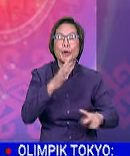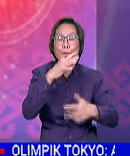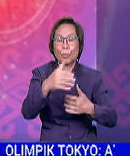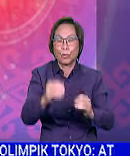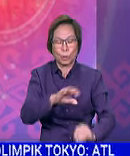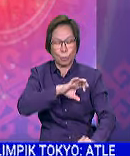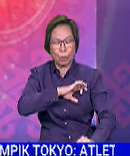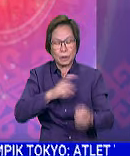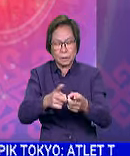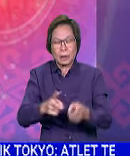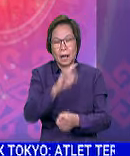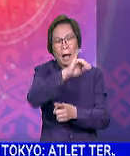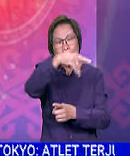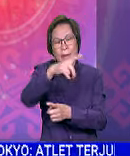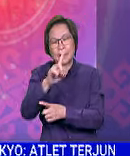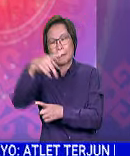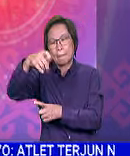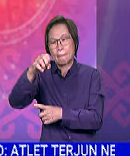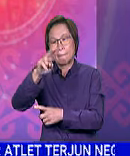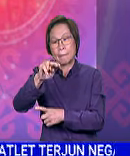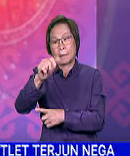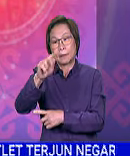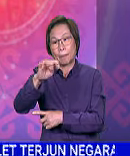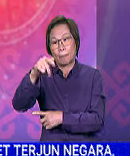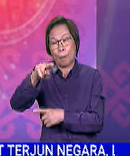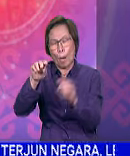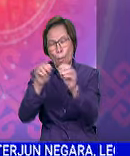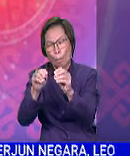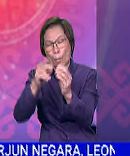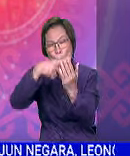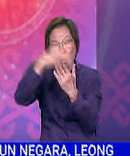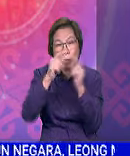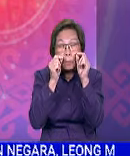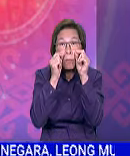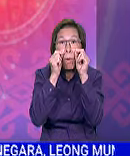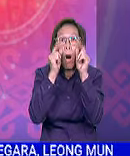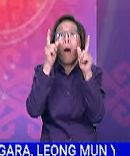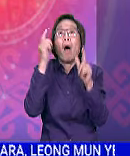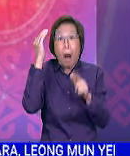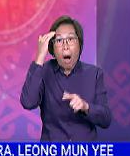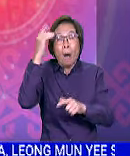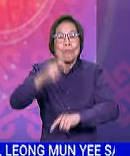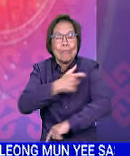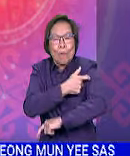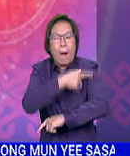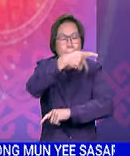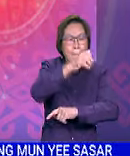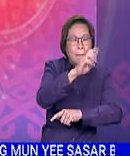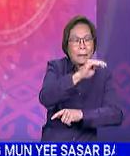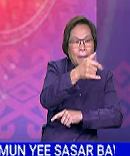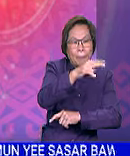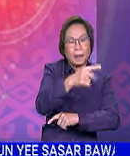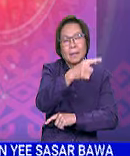pejabat polis daerah IPD Pinampang mempergiat program kesedaran vaksinasi di daerah Pinampang dan Putatan.